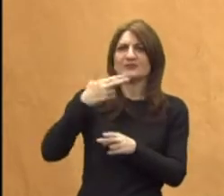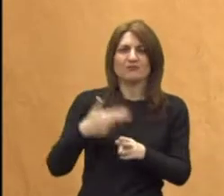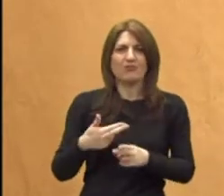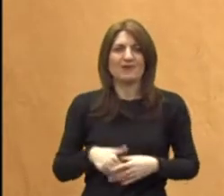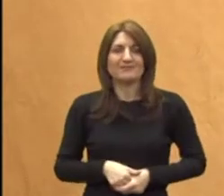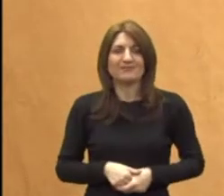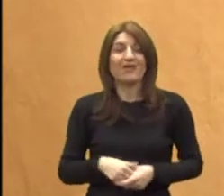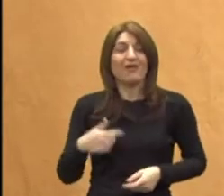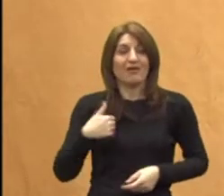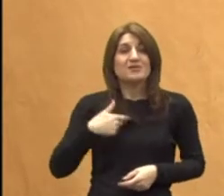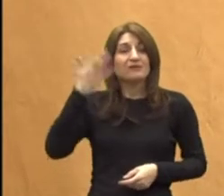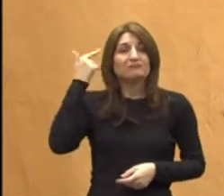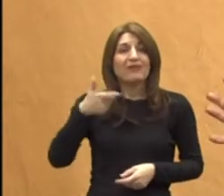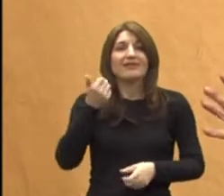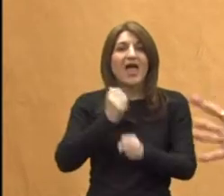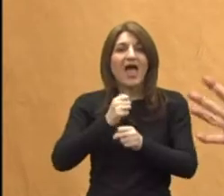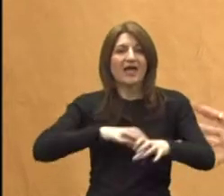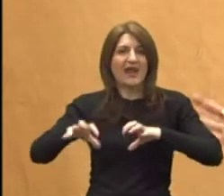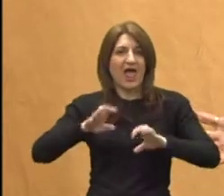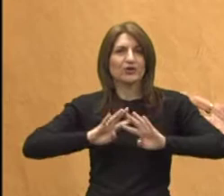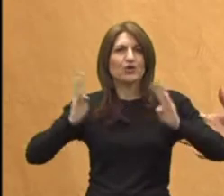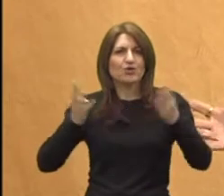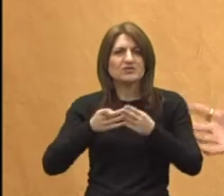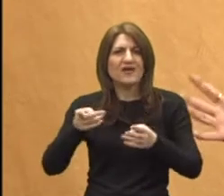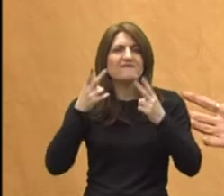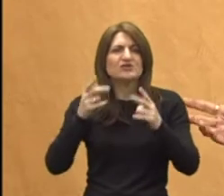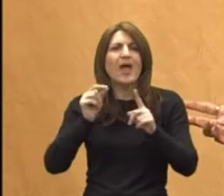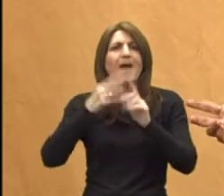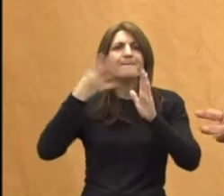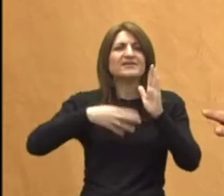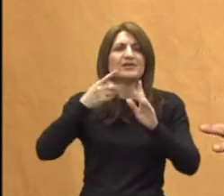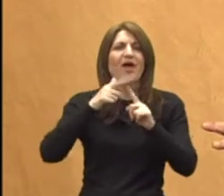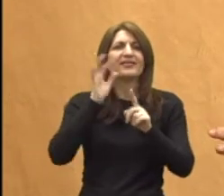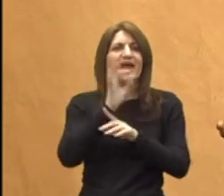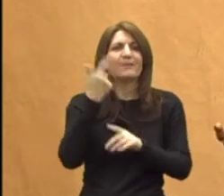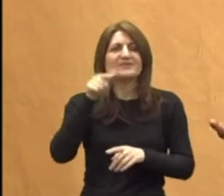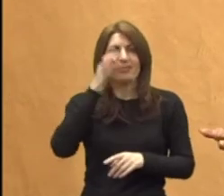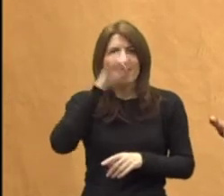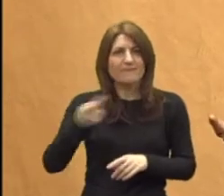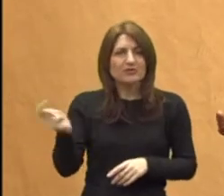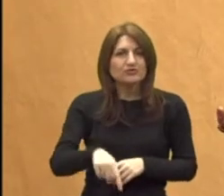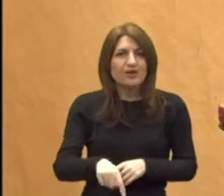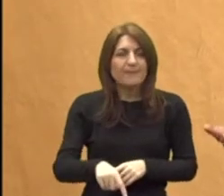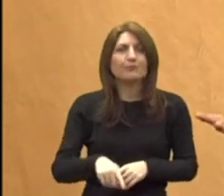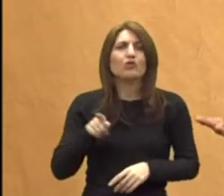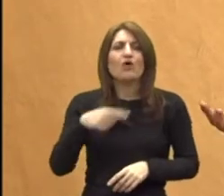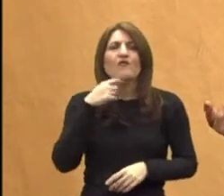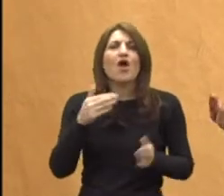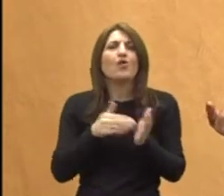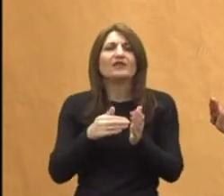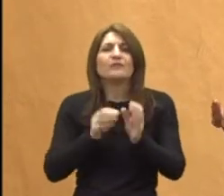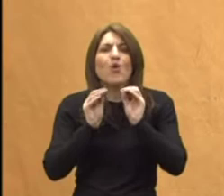ja bila na nekim radionicama jednog značajnog psihologa, psihoterapeuta iz Njemačke, kad je govorio kako se uči